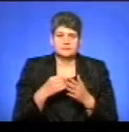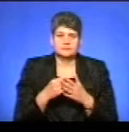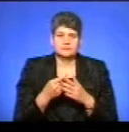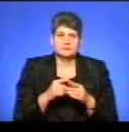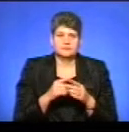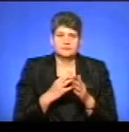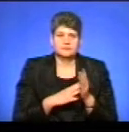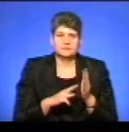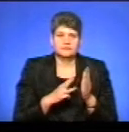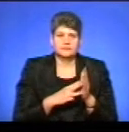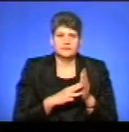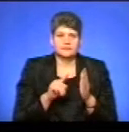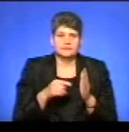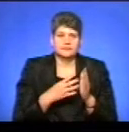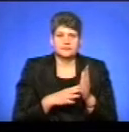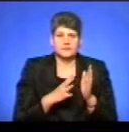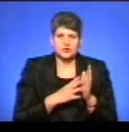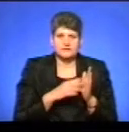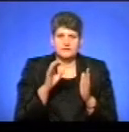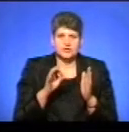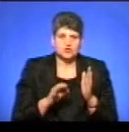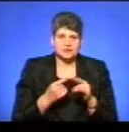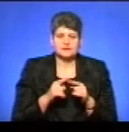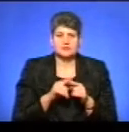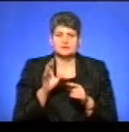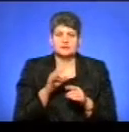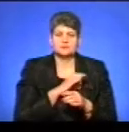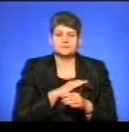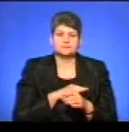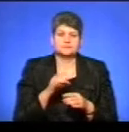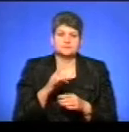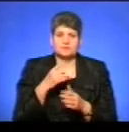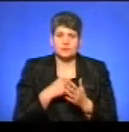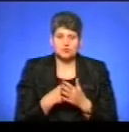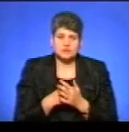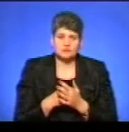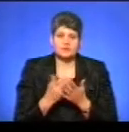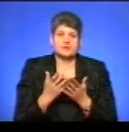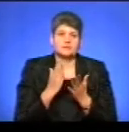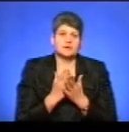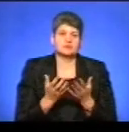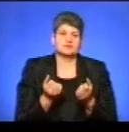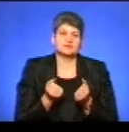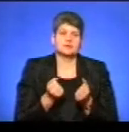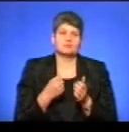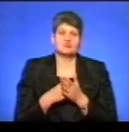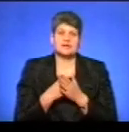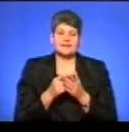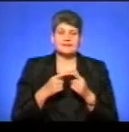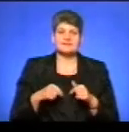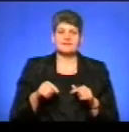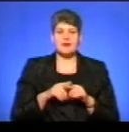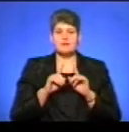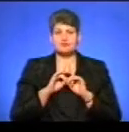98-99%. Оце всі доходи районного бюджету, який, має утримати бюджетну сферу, а особливо